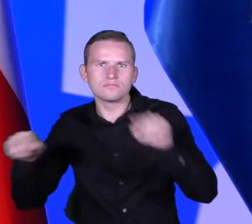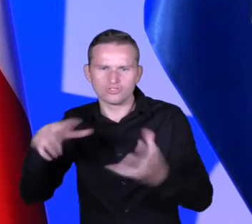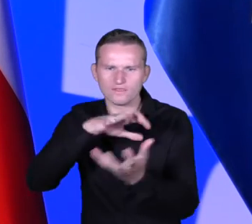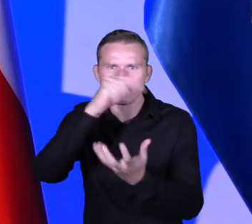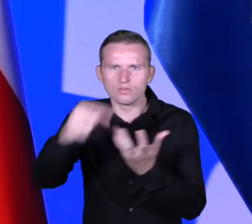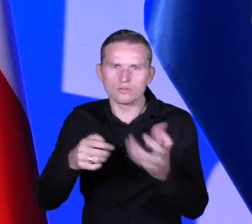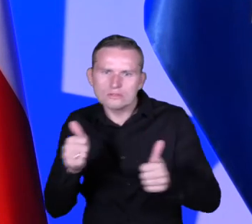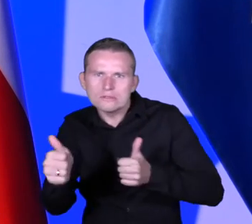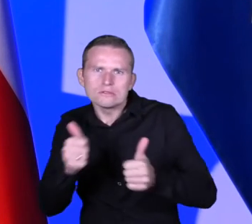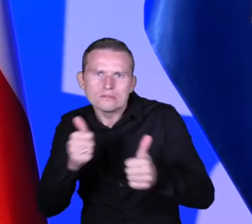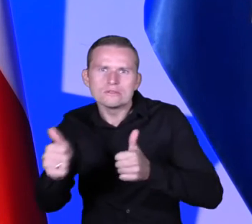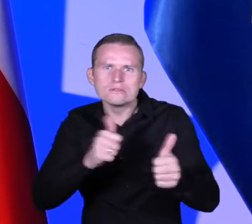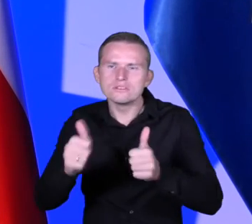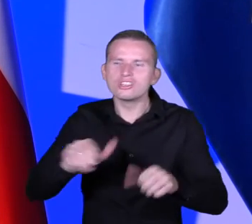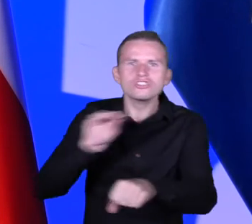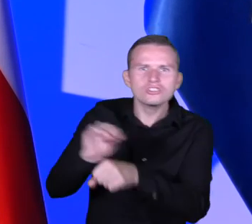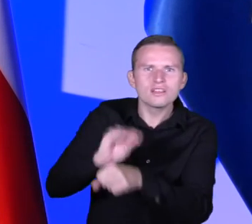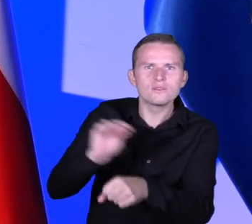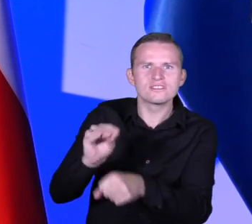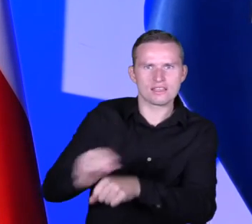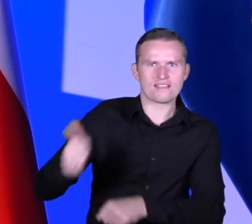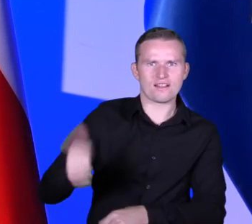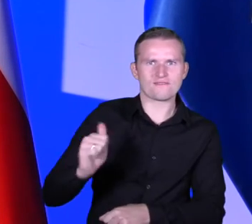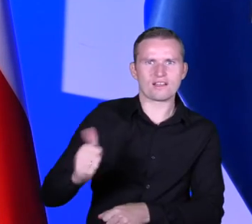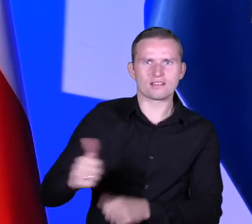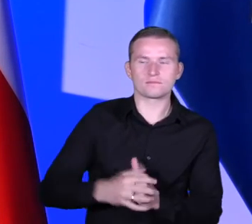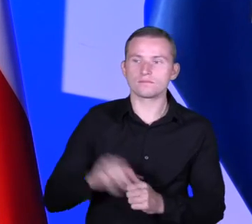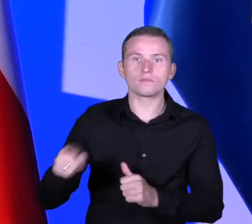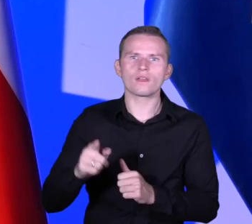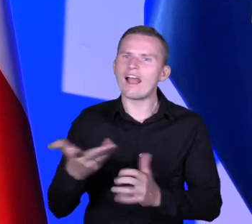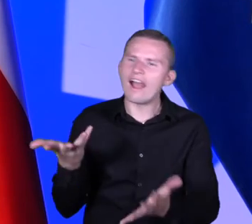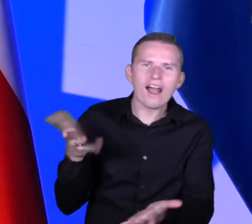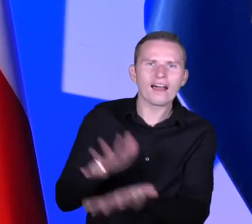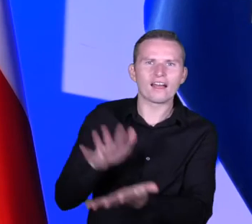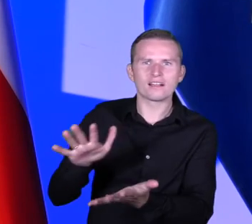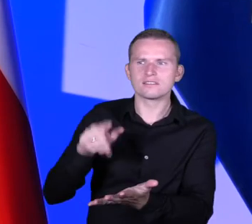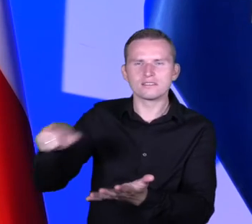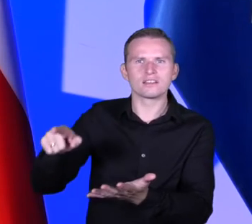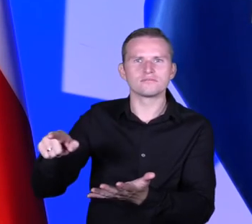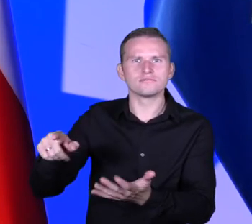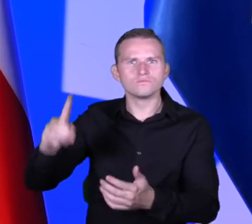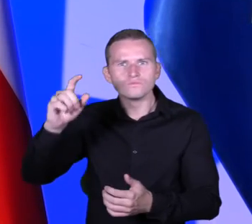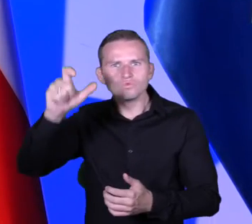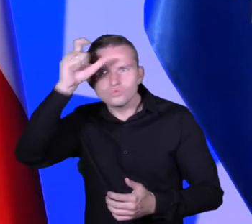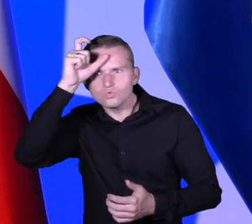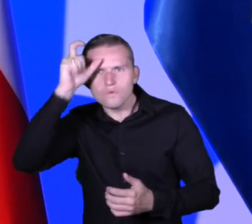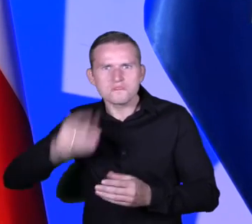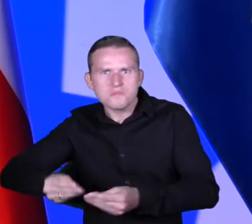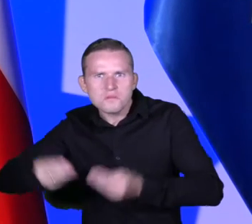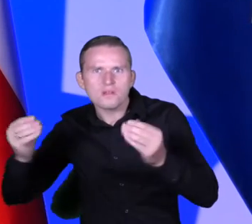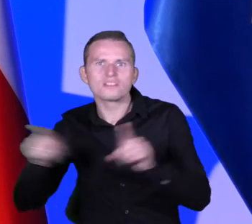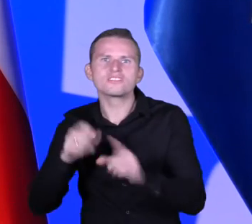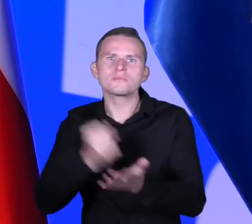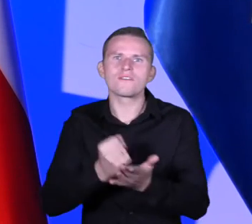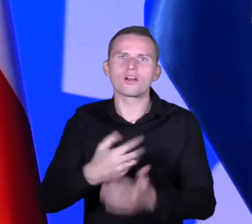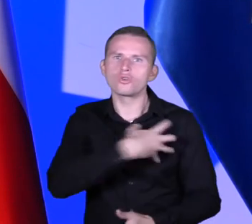wynik tego wyścigu zdeterminuje do pewnego stopnia i charakter kapitału ludzkiego, a w konsekwencji też konkurencyjność gospodarki. Dlatego